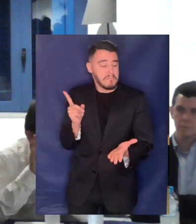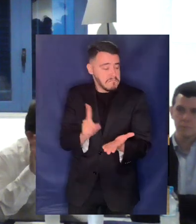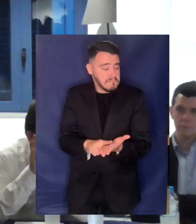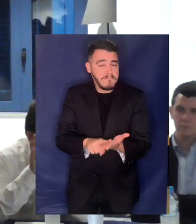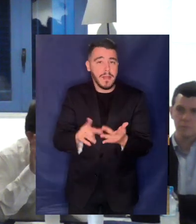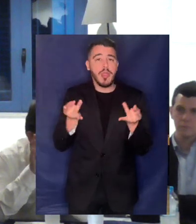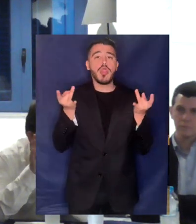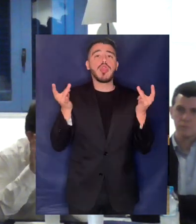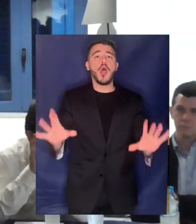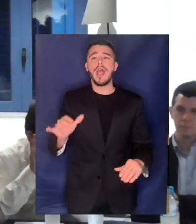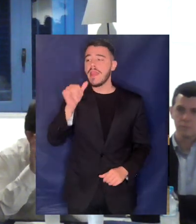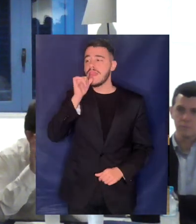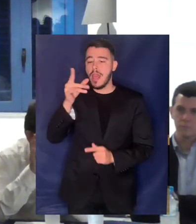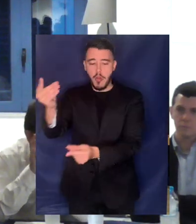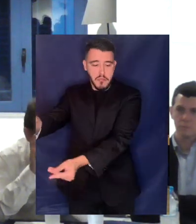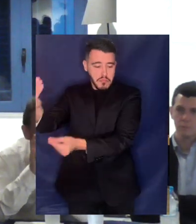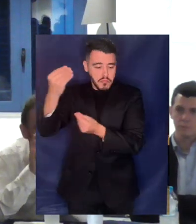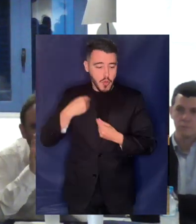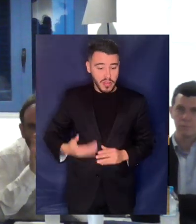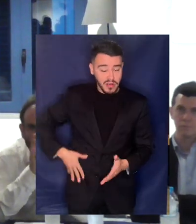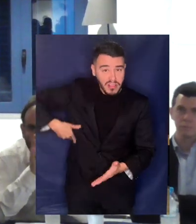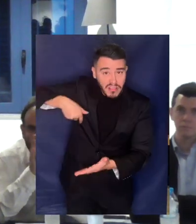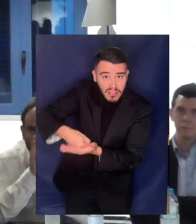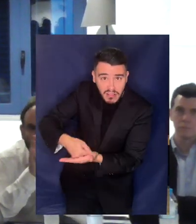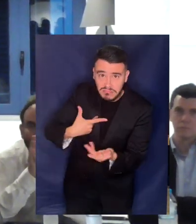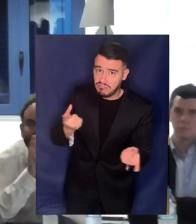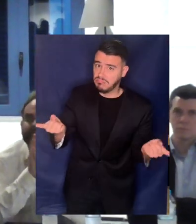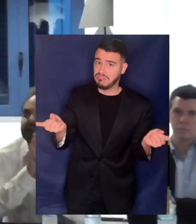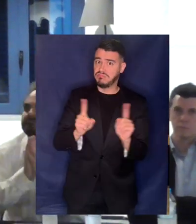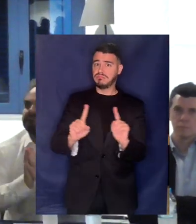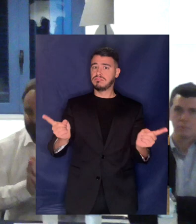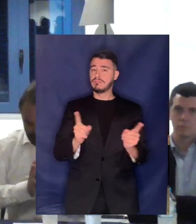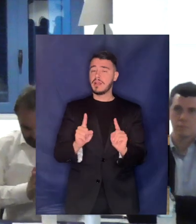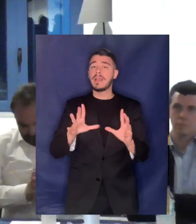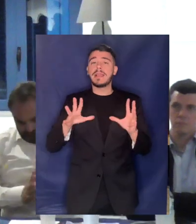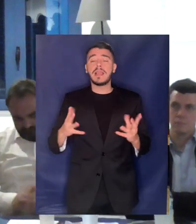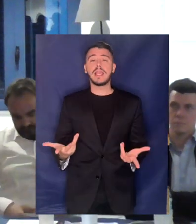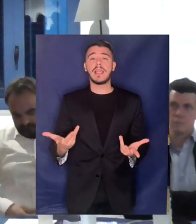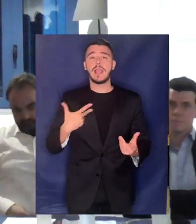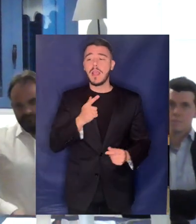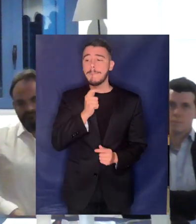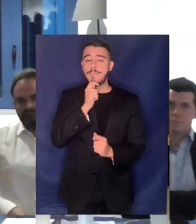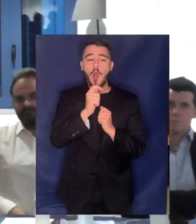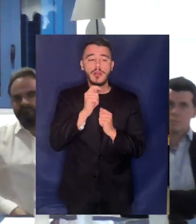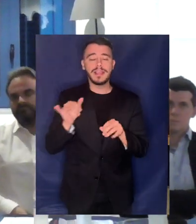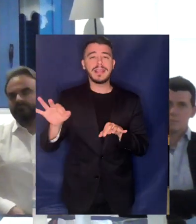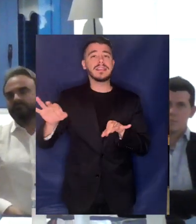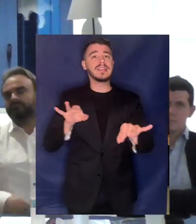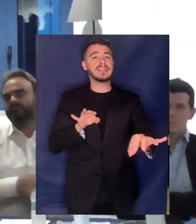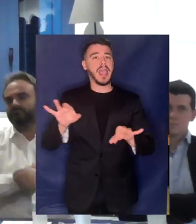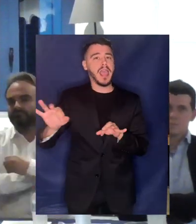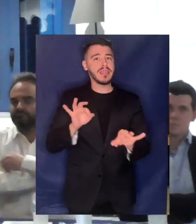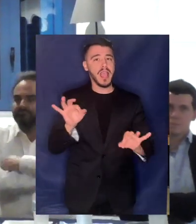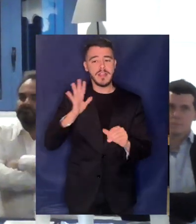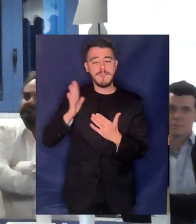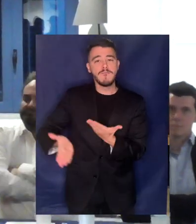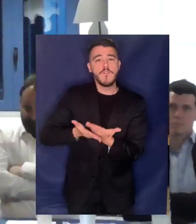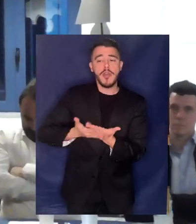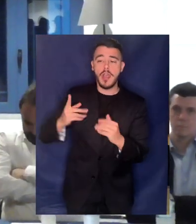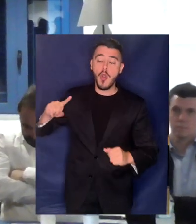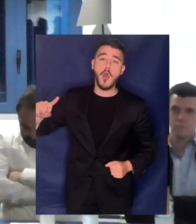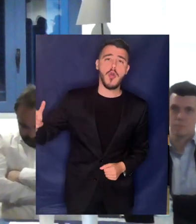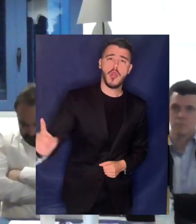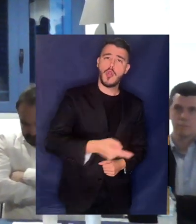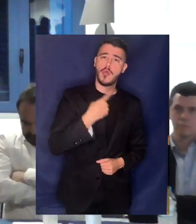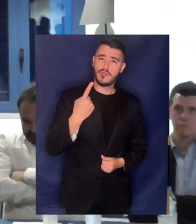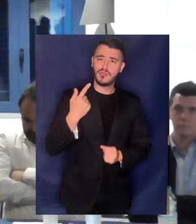Αν δεν μπορούμε να εγγυηθούμε ότι θα υπάρχουν δημόσιες πολιτικές που δεν θα αφήνουν κανέναν μόνο τους στην κρίση. Το είδαμε στην